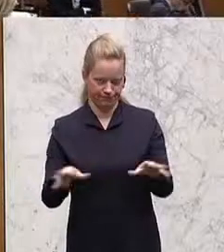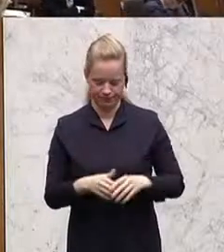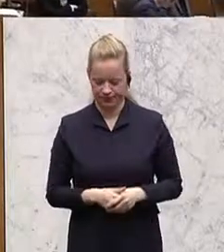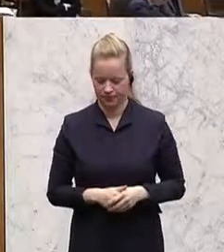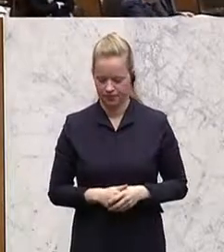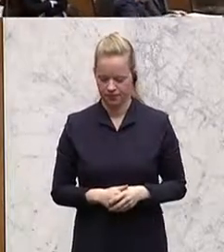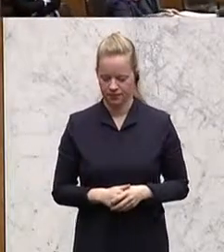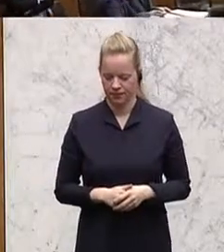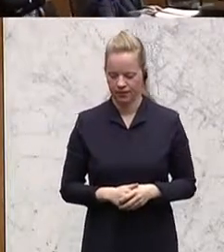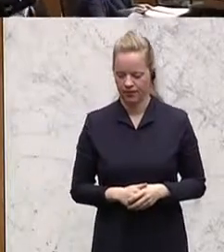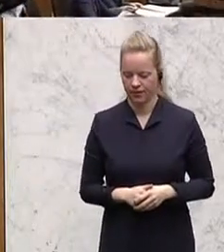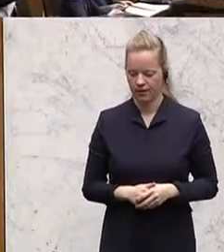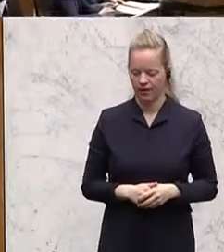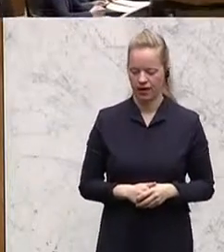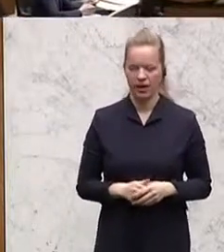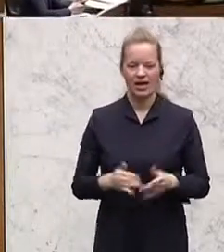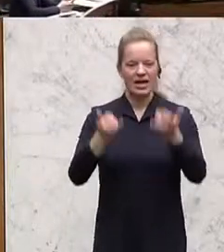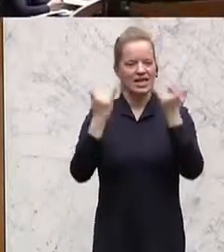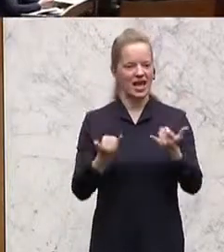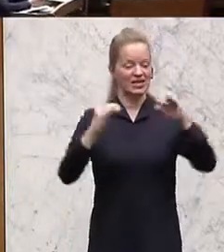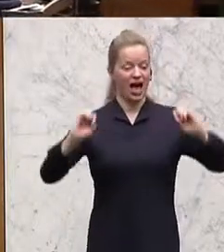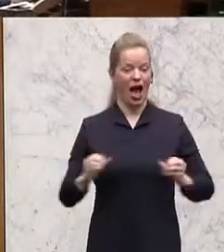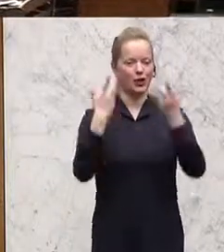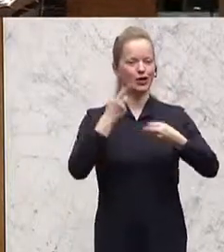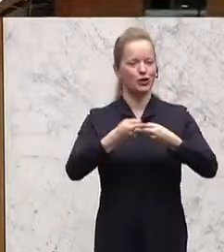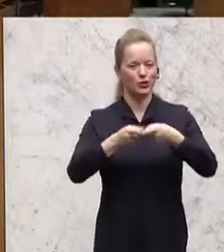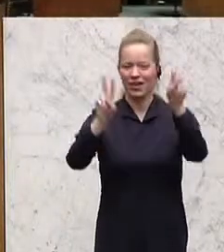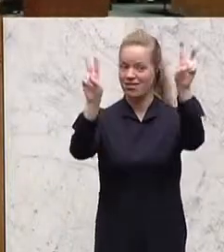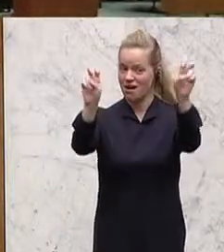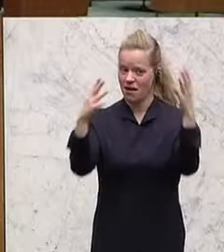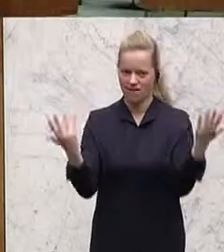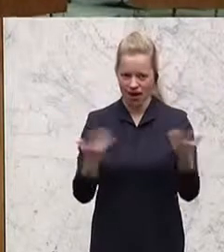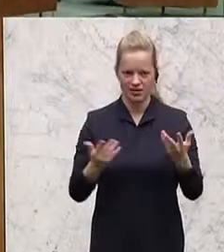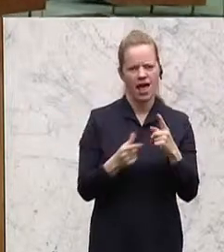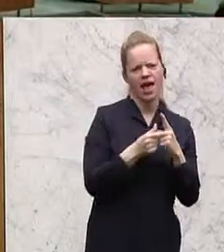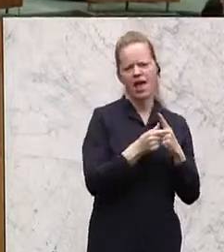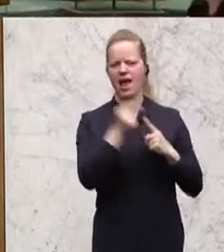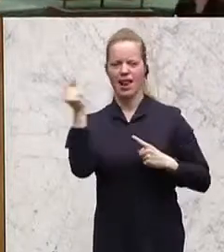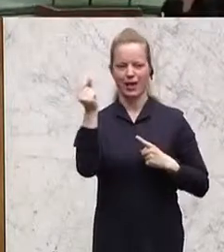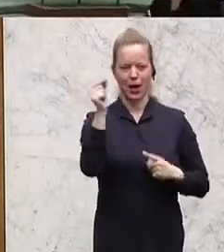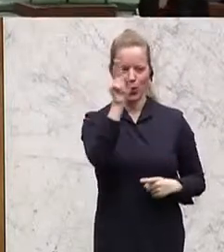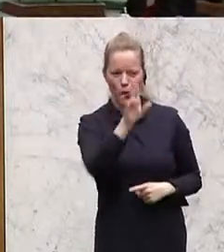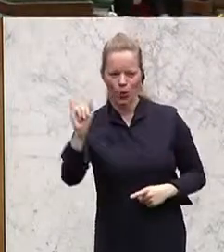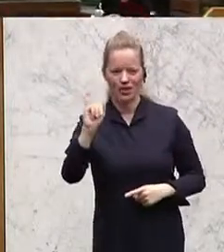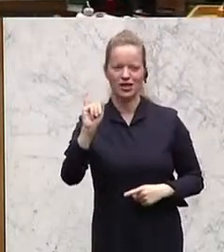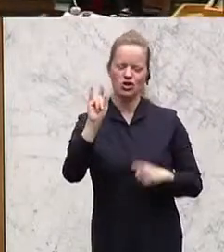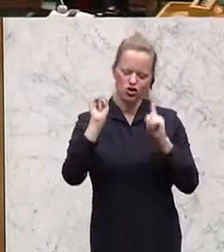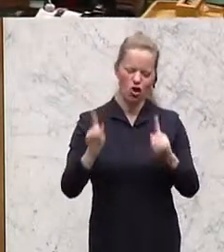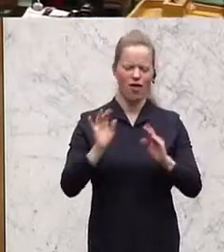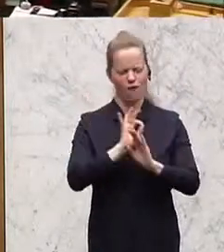Und somit gelangen wir zur aktuellen Stunde mit dem Thema Elite-Unis für alle durch faire